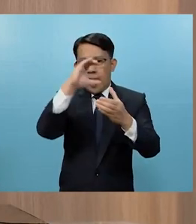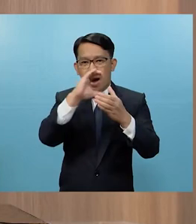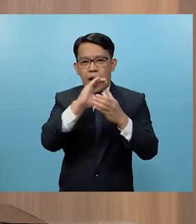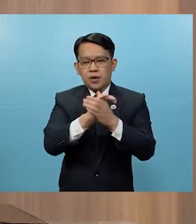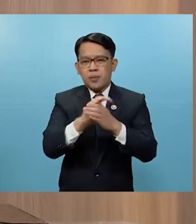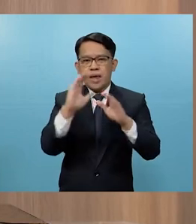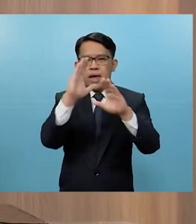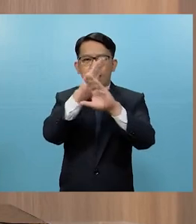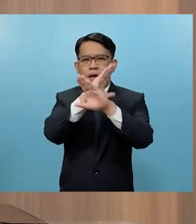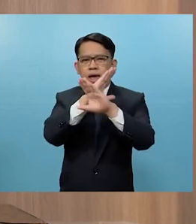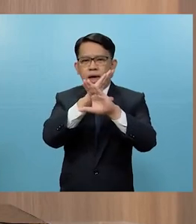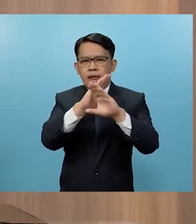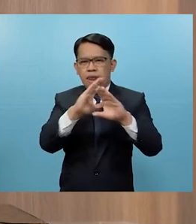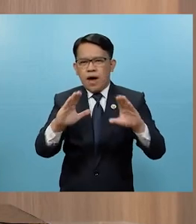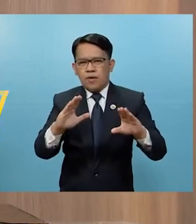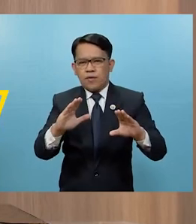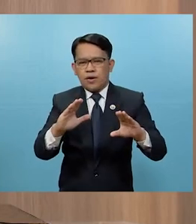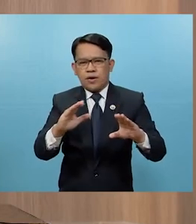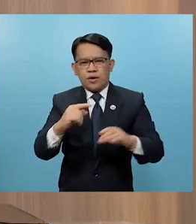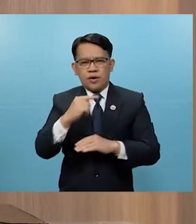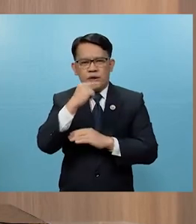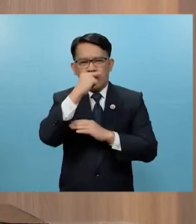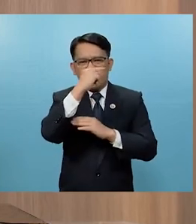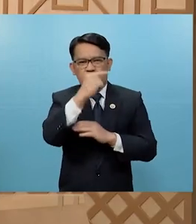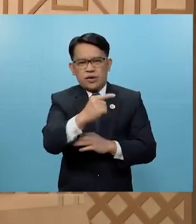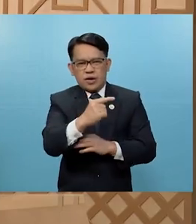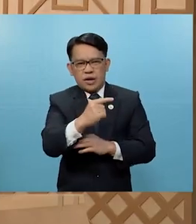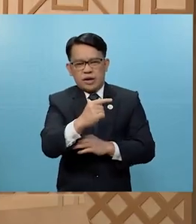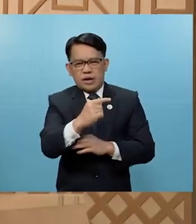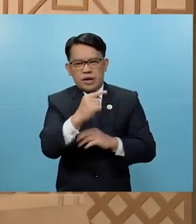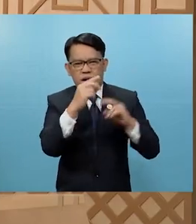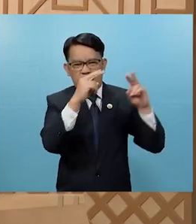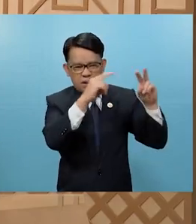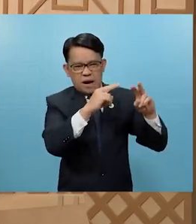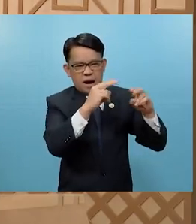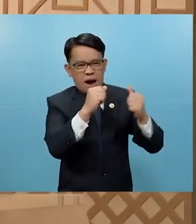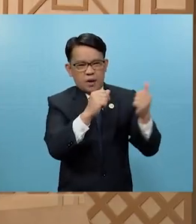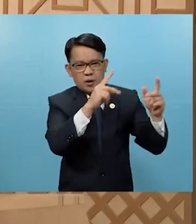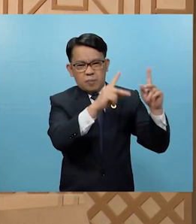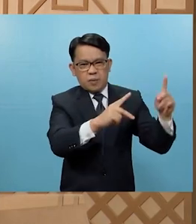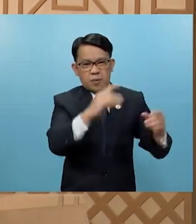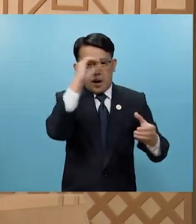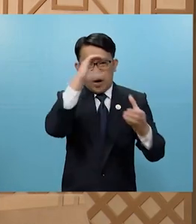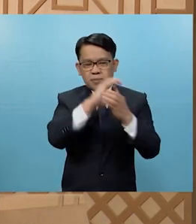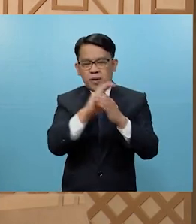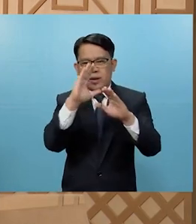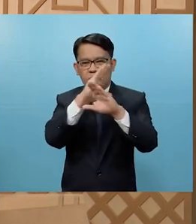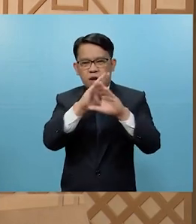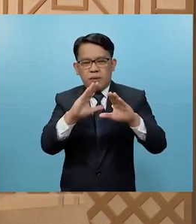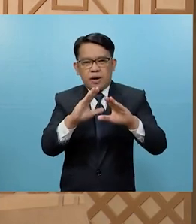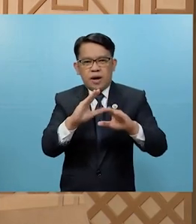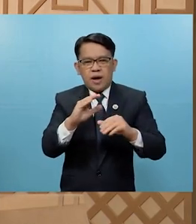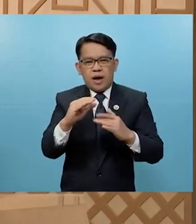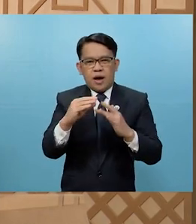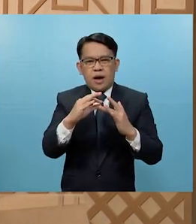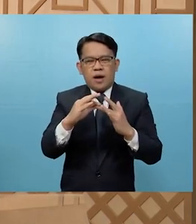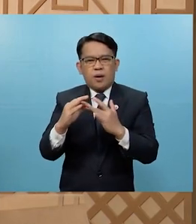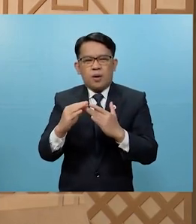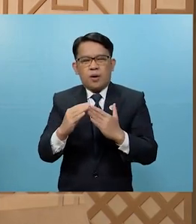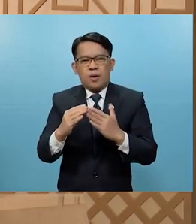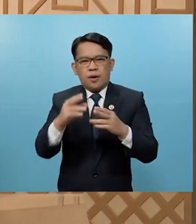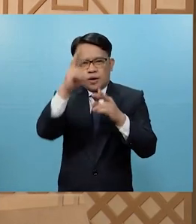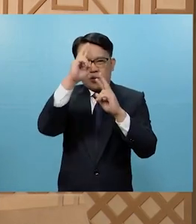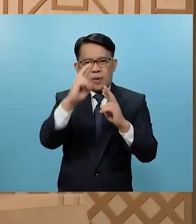at hindi po niya pinipintasan sa harap ng iba Tangi po sa dapat gumalang Ano pa po ang pananagutan